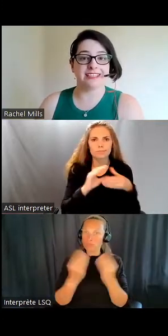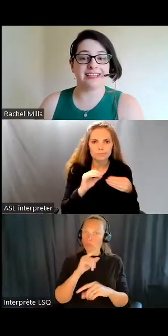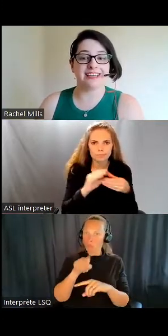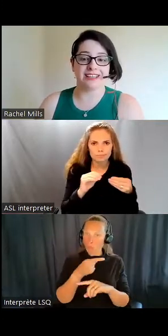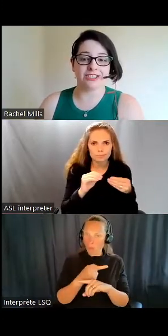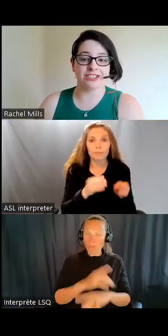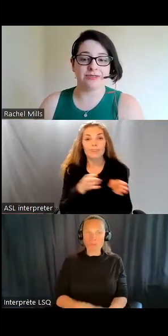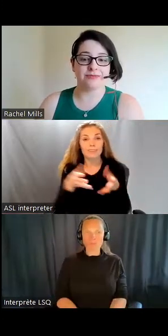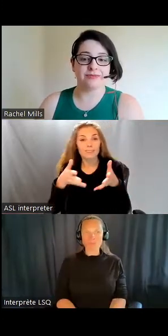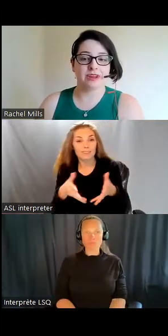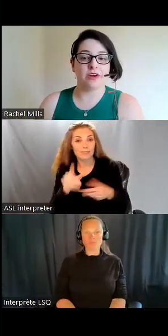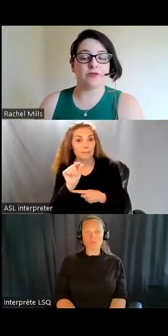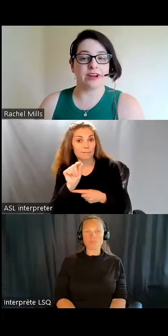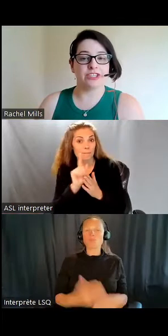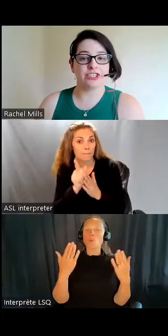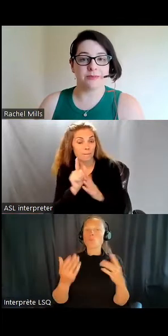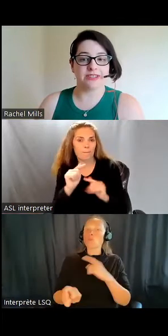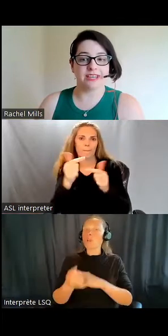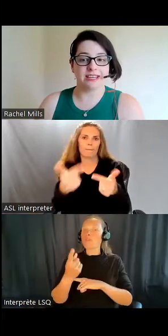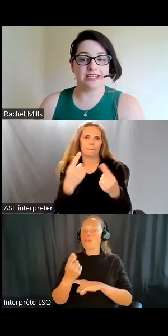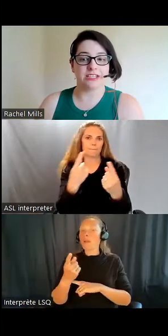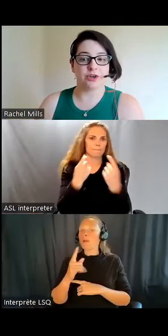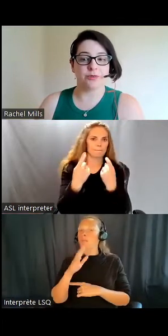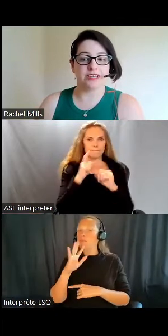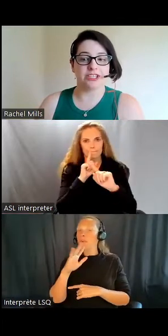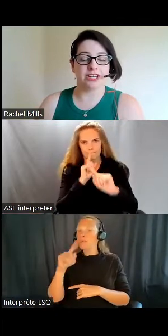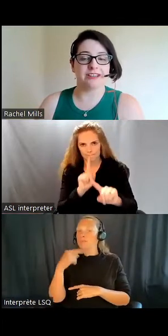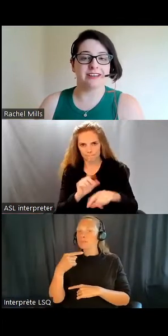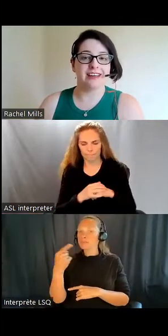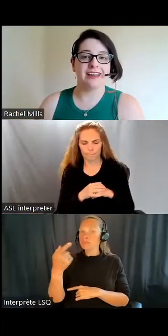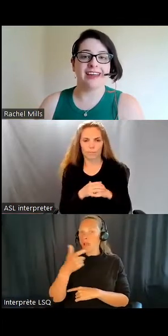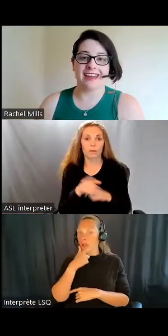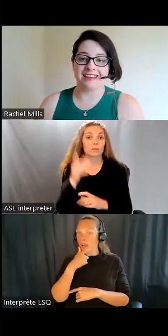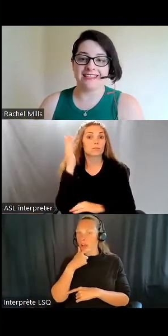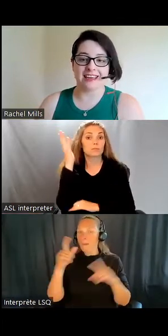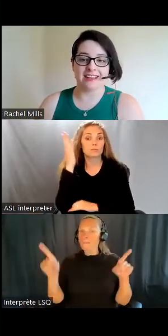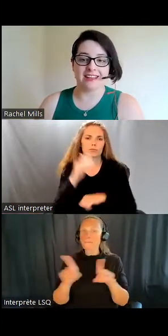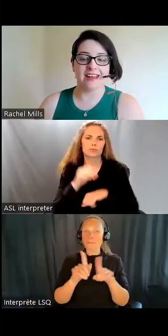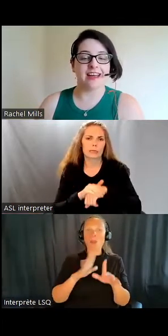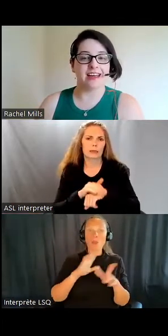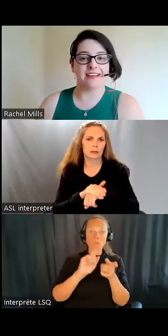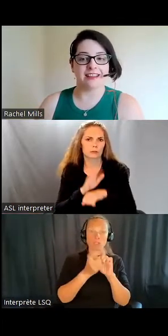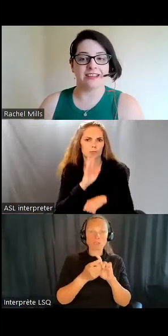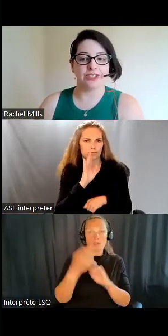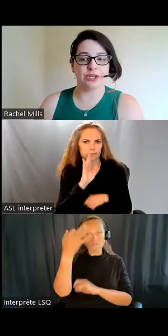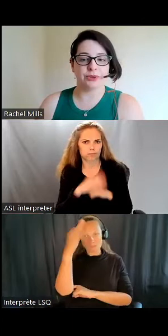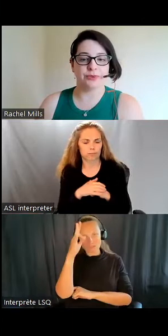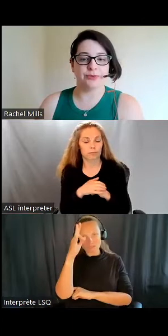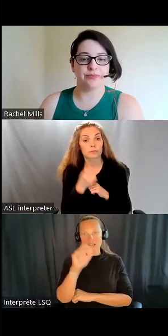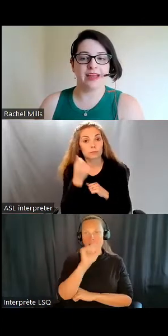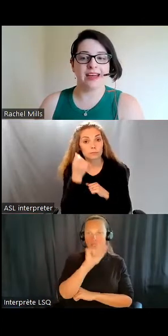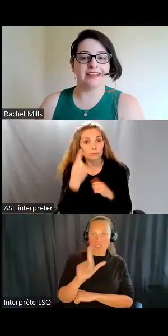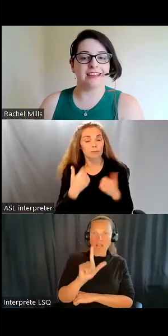Cet événement sera présenté en anglais. L'interprétation simultanée en français, l'ASL